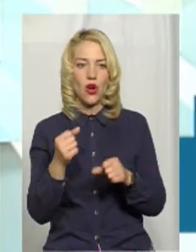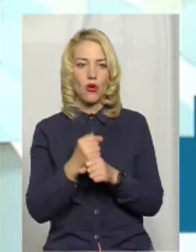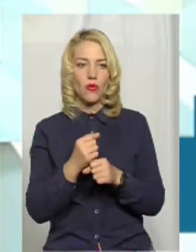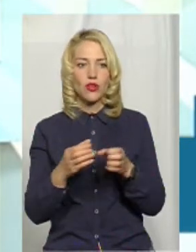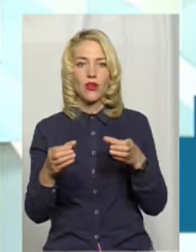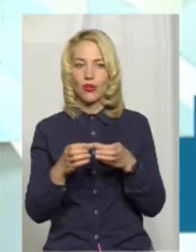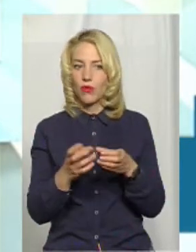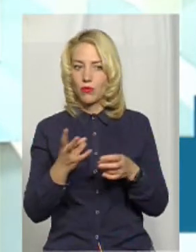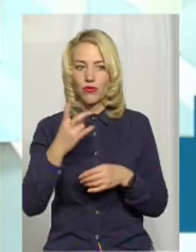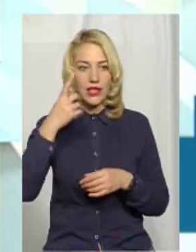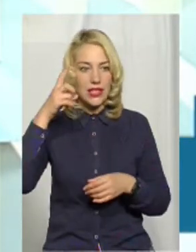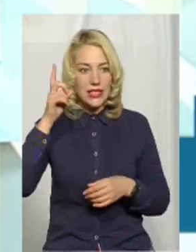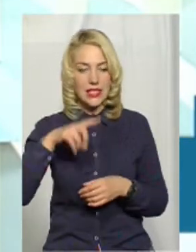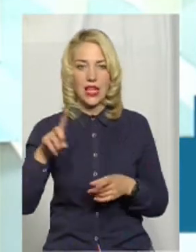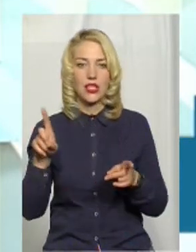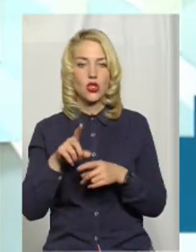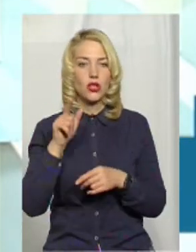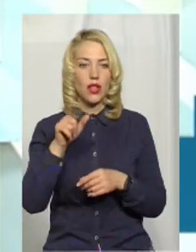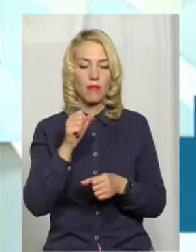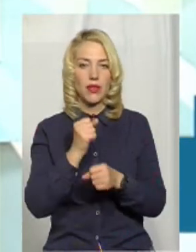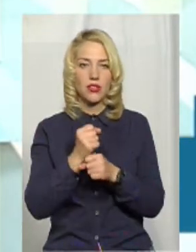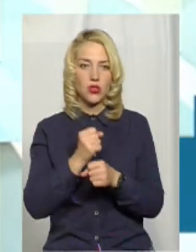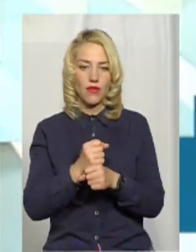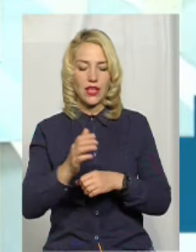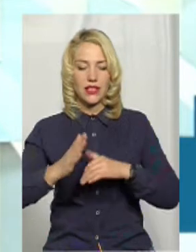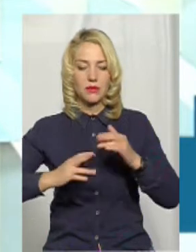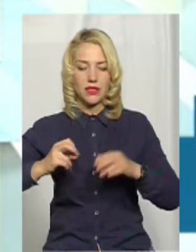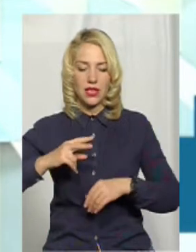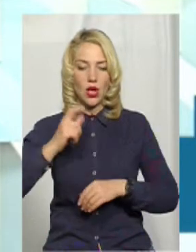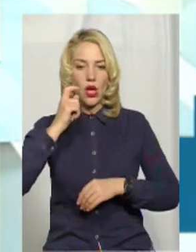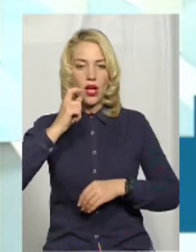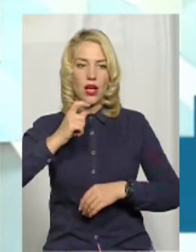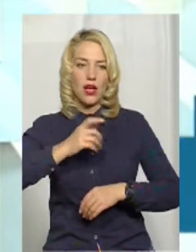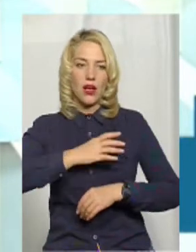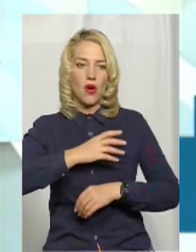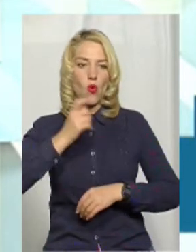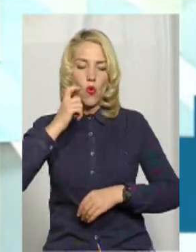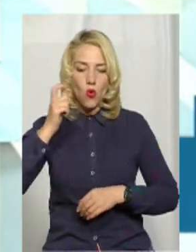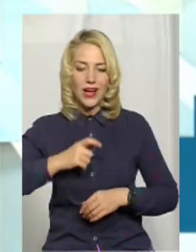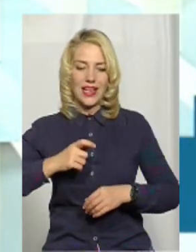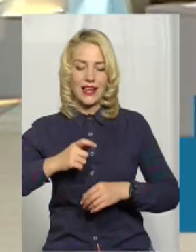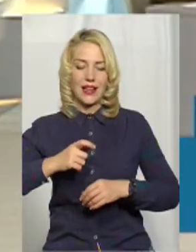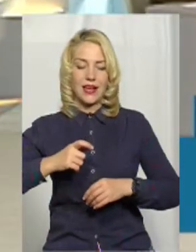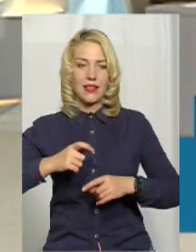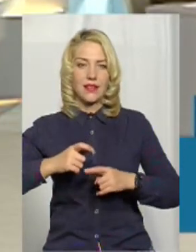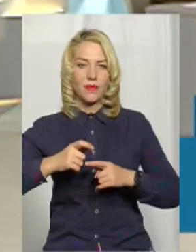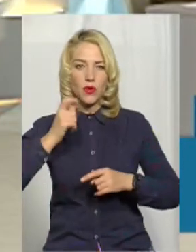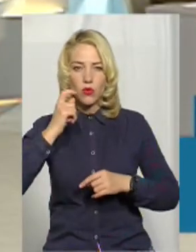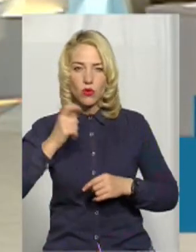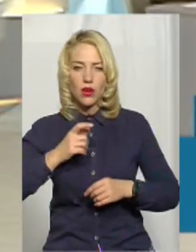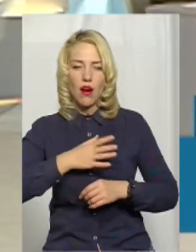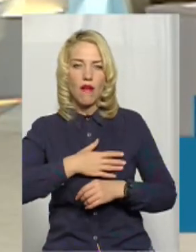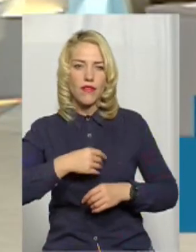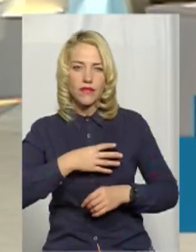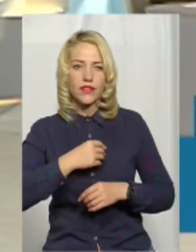що там працювали спеціалісти, львів'яни, Укрзахід, проєкт реставрація, спеціалізований, установана